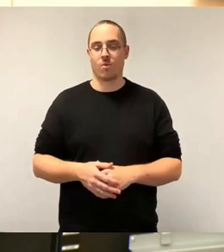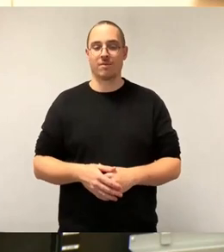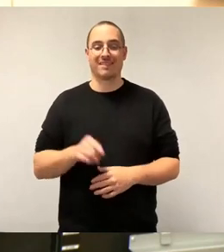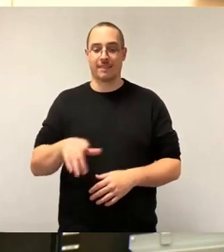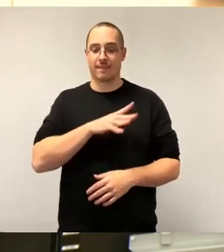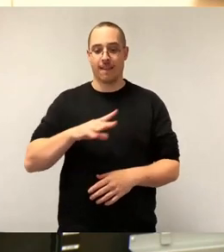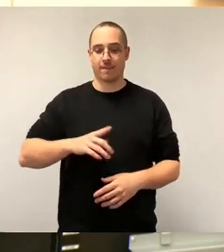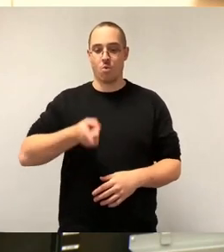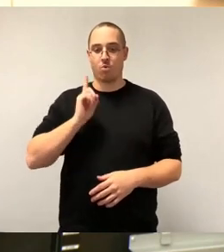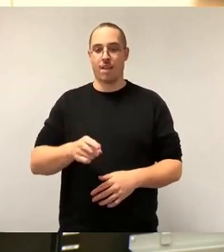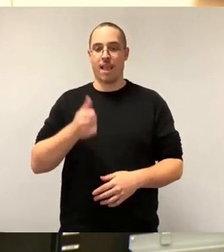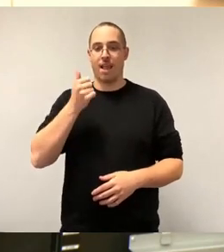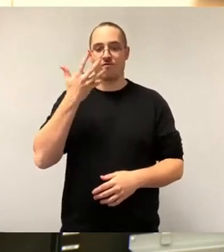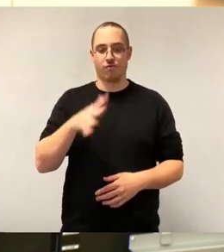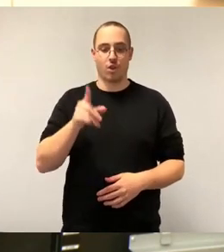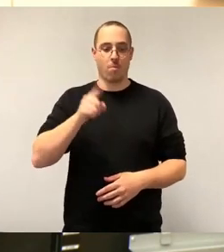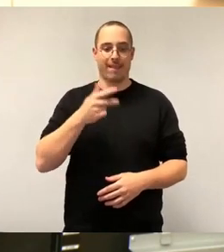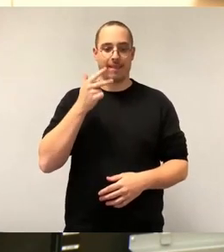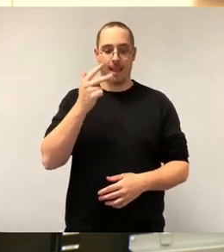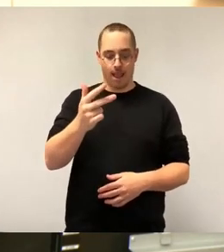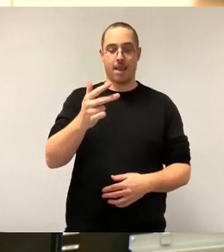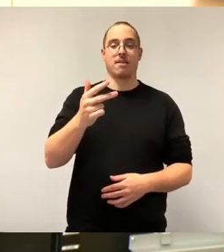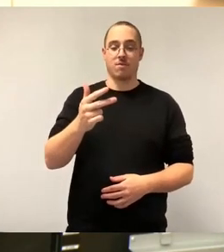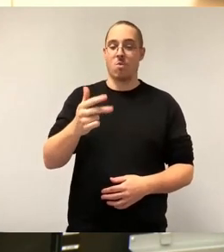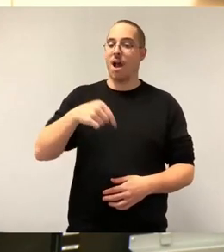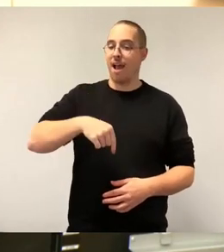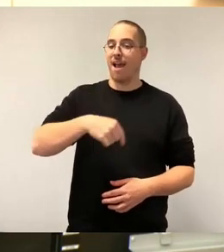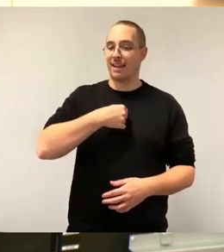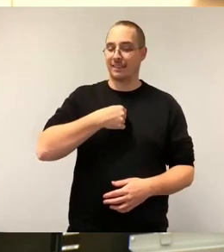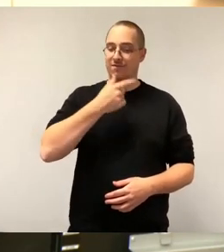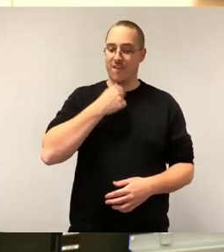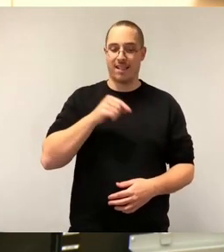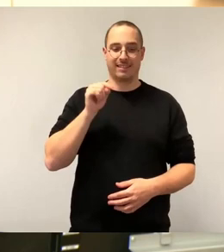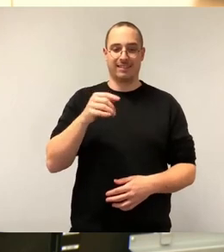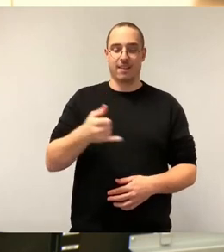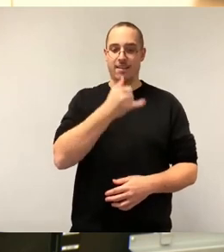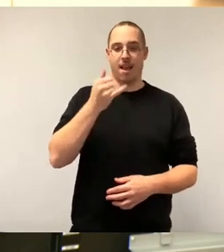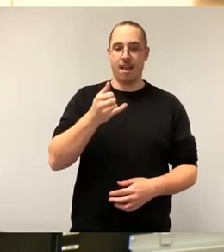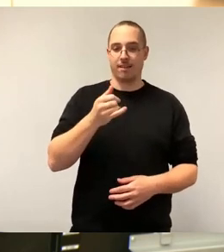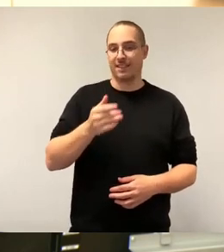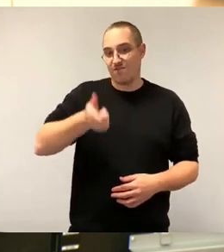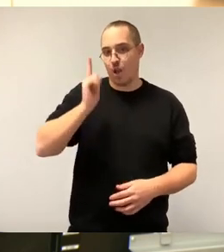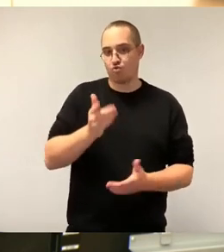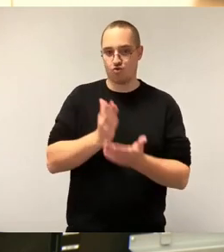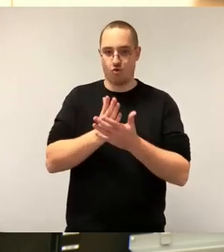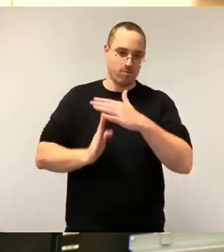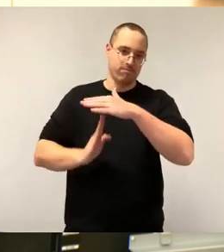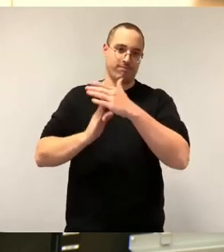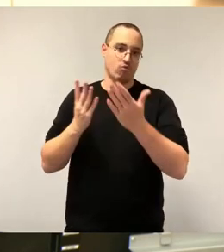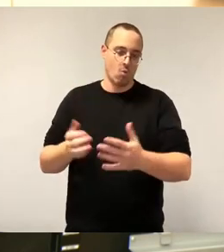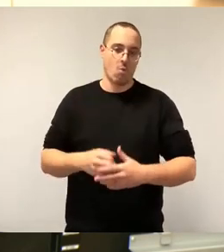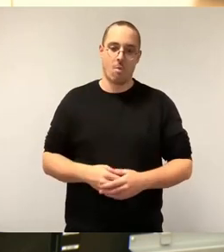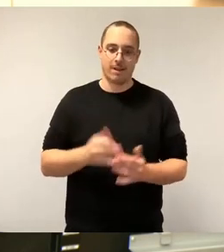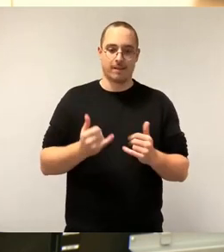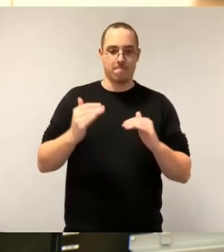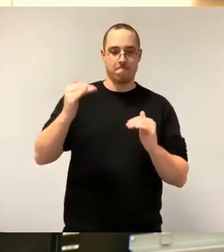2015 100. Damit stagnieren die Baukosten mittlerweile, aber ein zeitnahes Absinken ist jedoch aufgrund